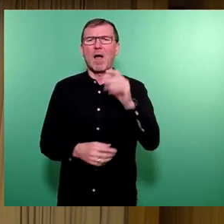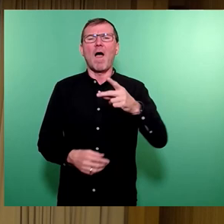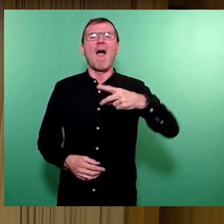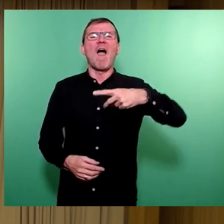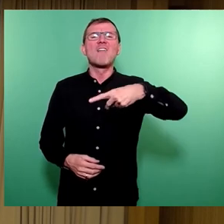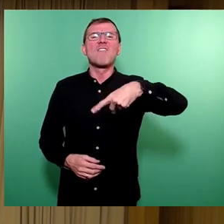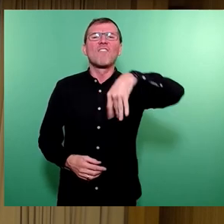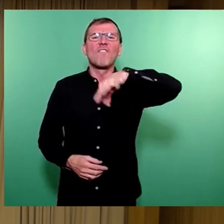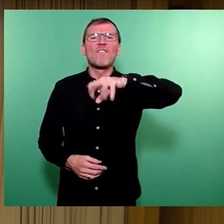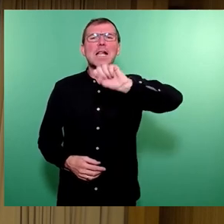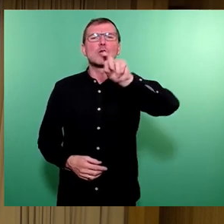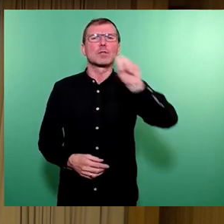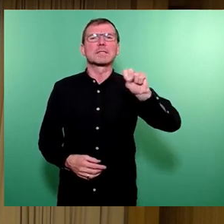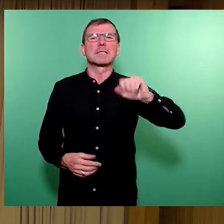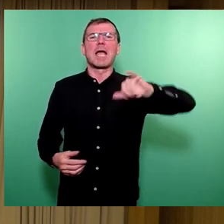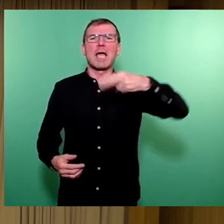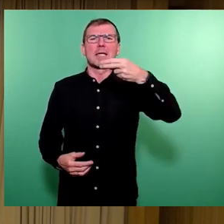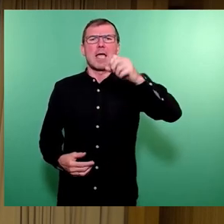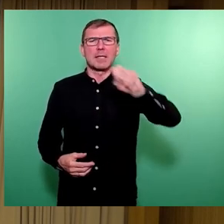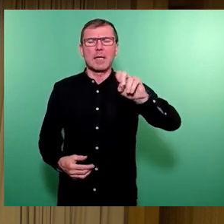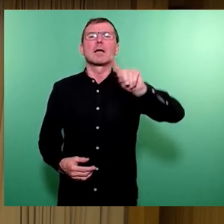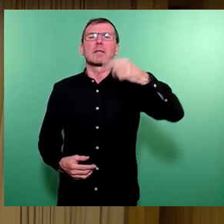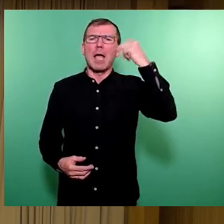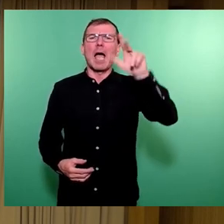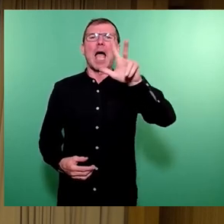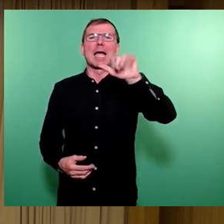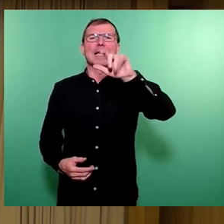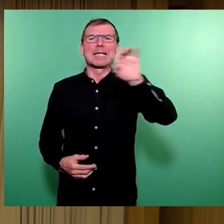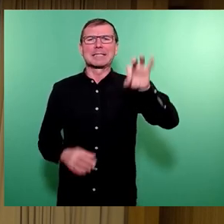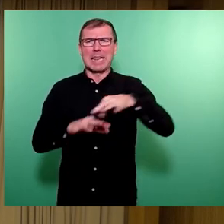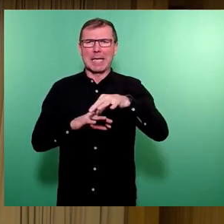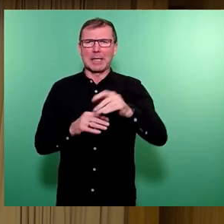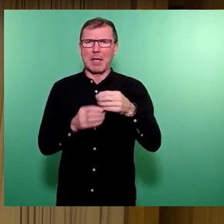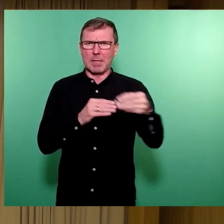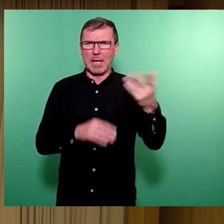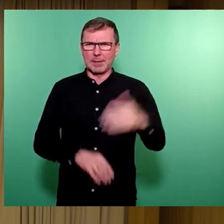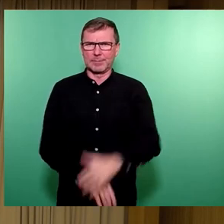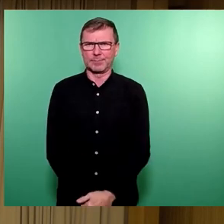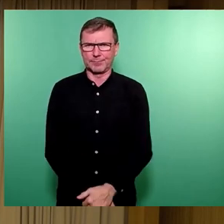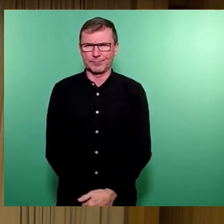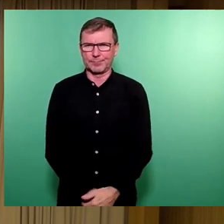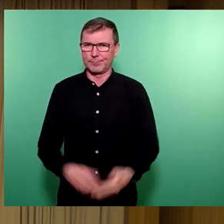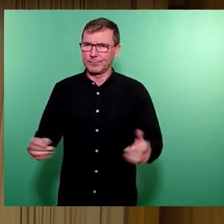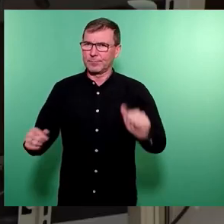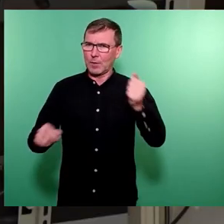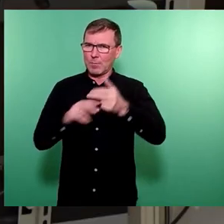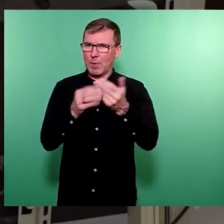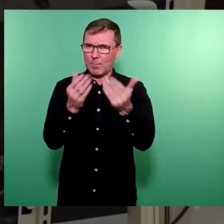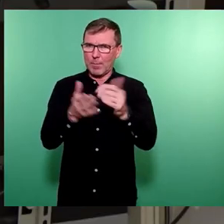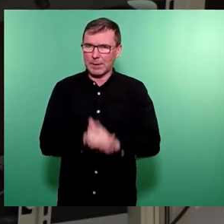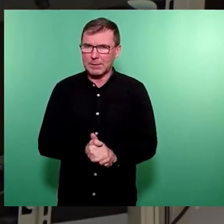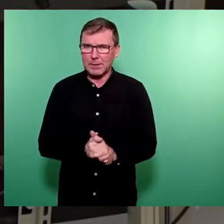danach ist Herr Kießling an der Reihe. Ja, sehr geehrter Herr Oberbürgermeister, liebe